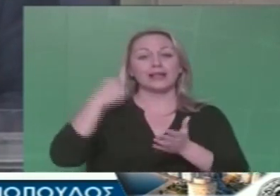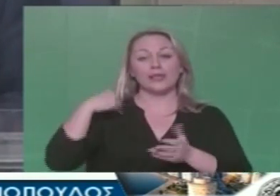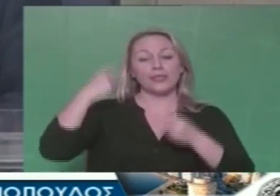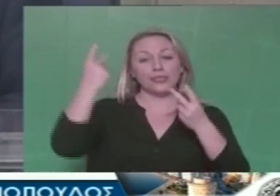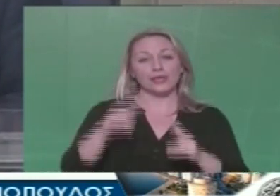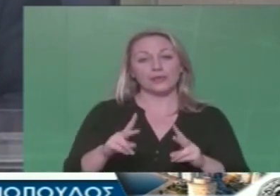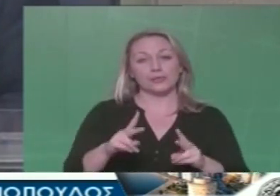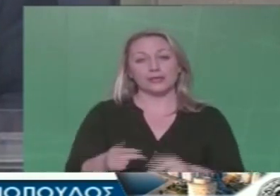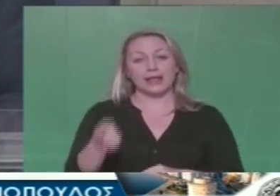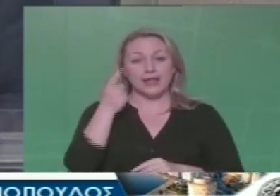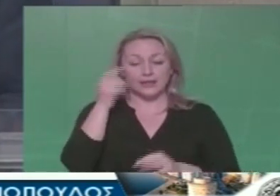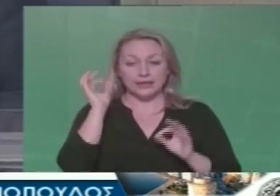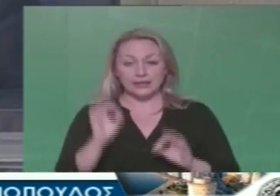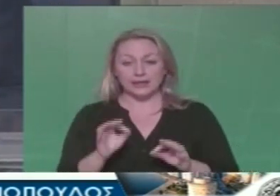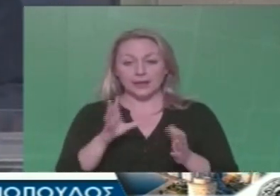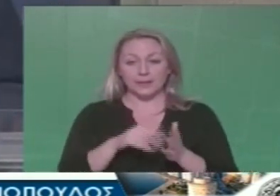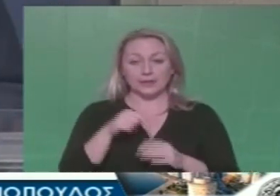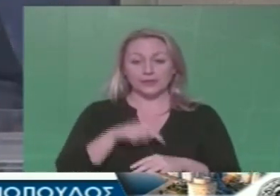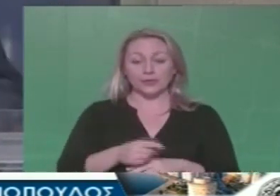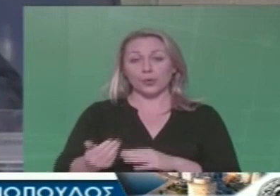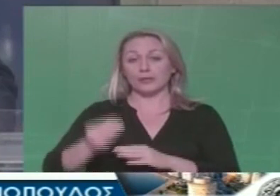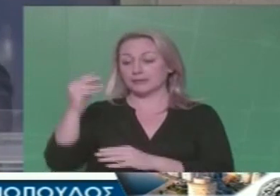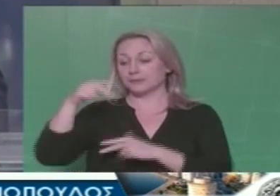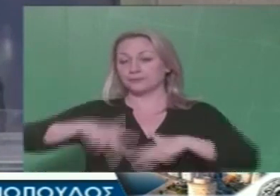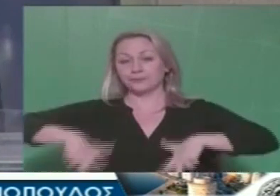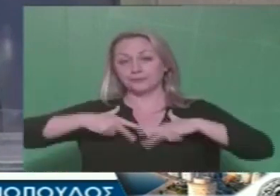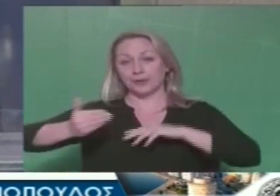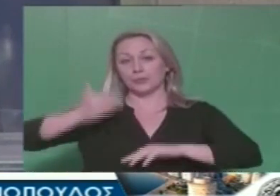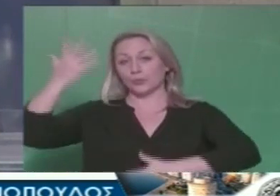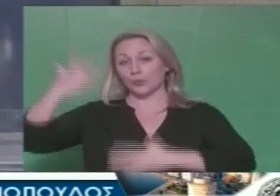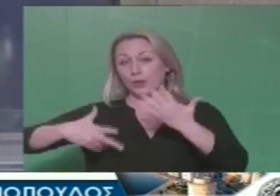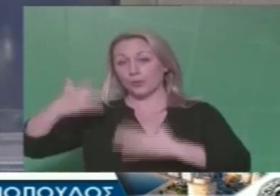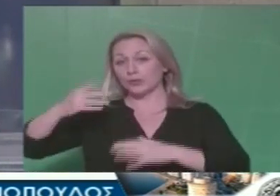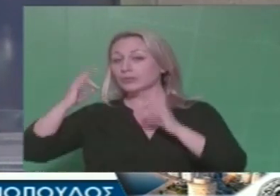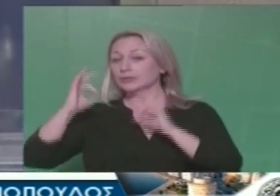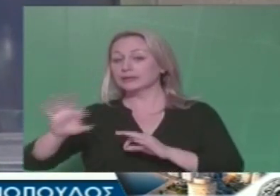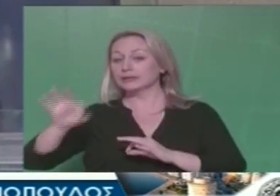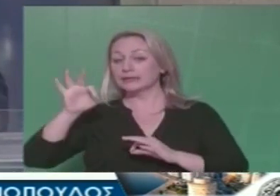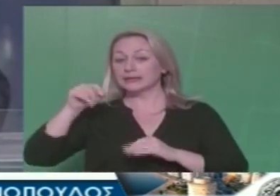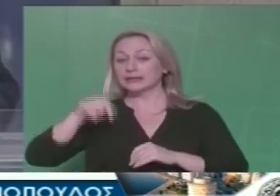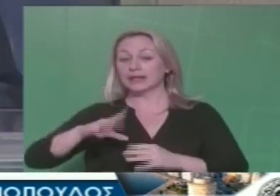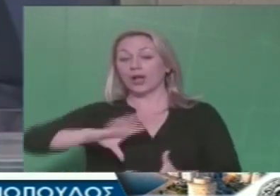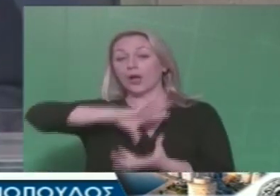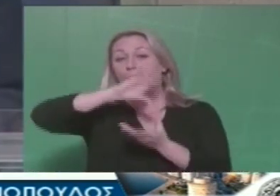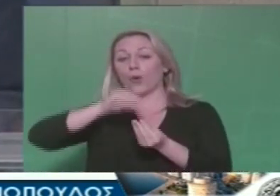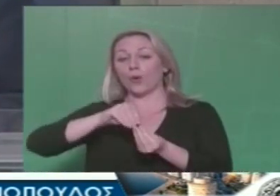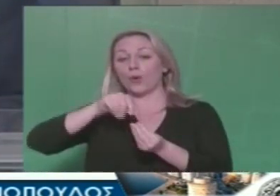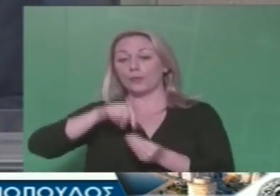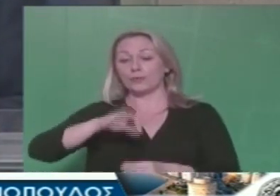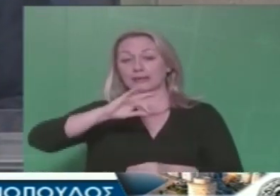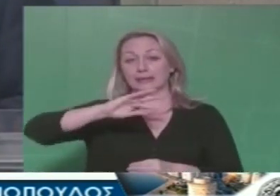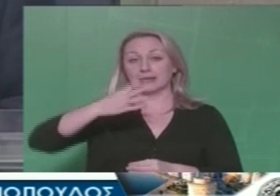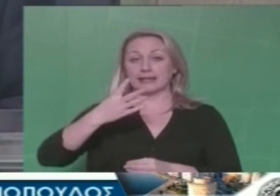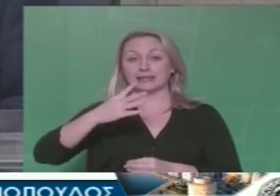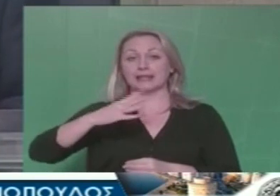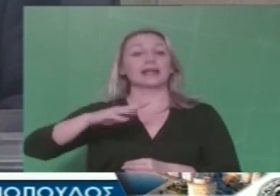Δείτε λίγο ποιο είναι ένα βασικό μέγεθος του κρατικού προϋπολογισμού και η συσχέτησή του με τους Δήμους. Το σύνολο του προϋπολογισμού είναι 54